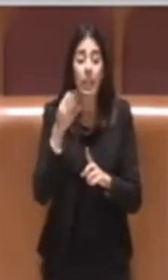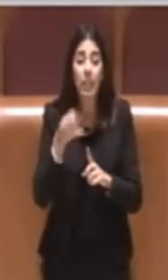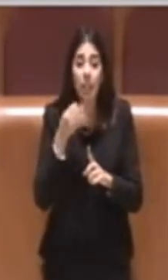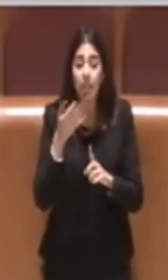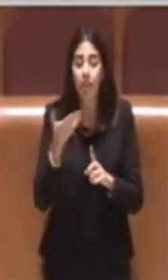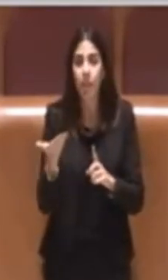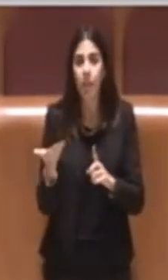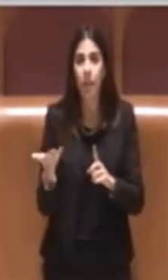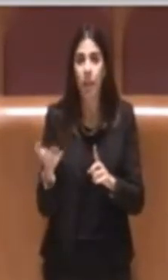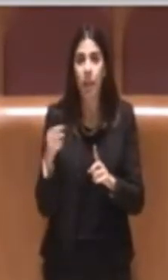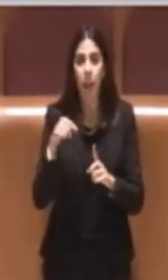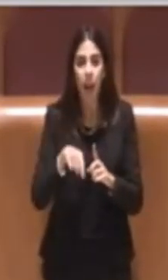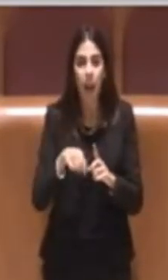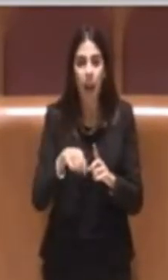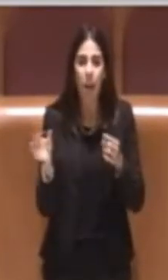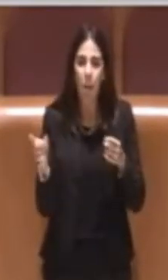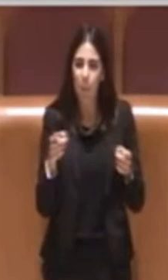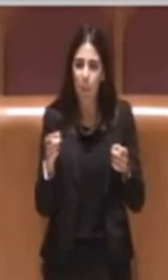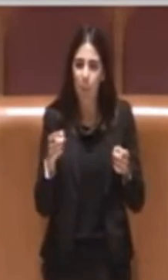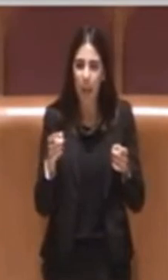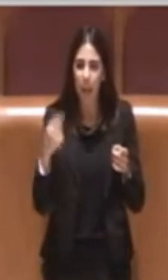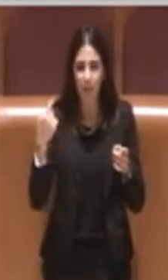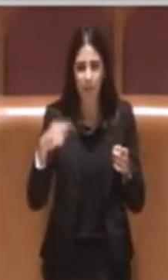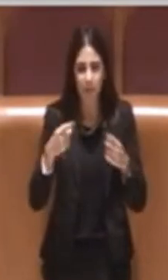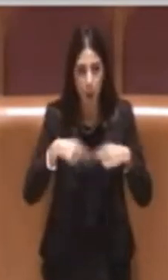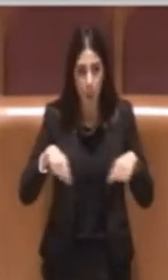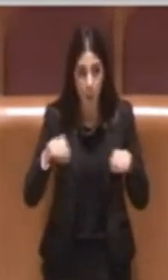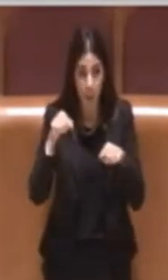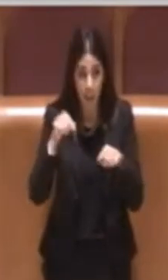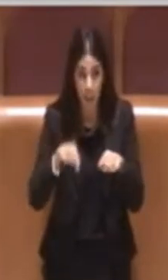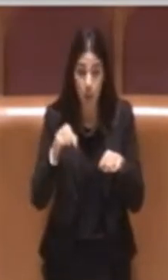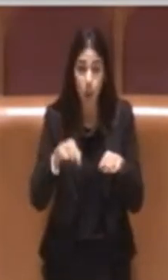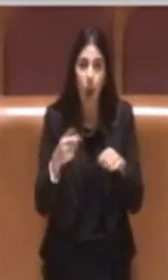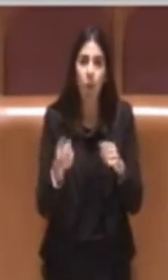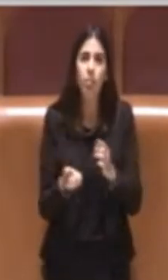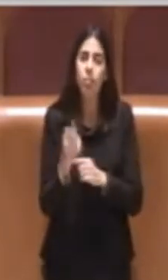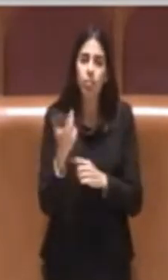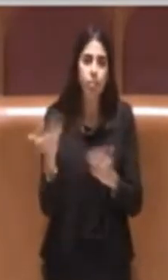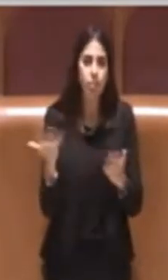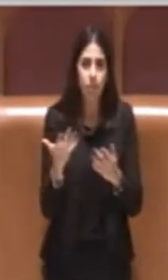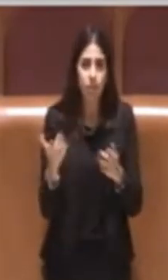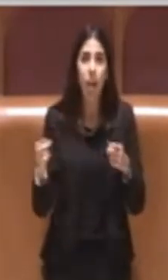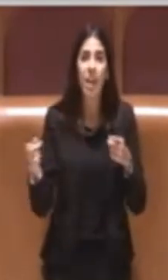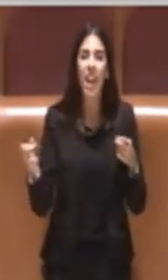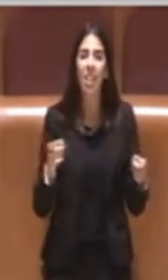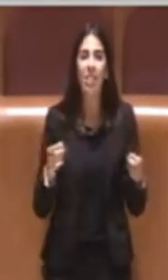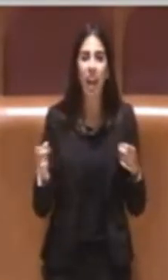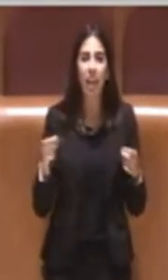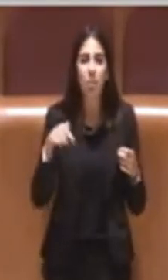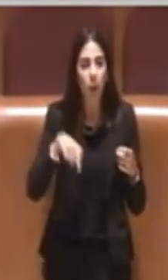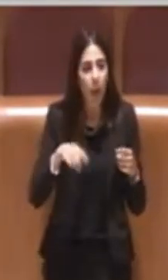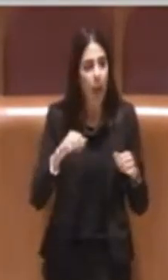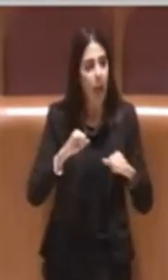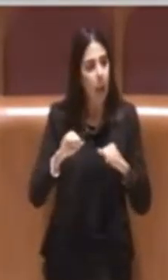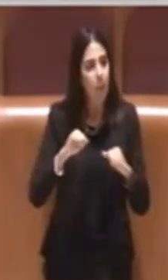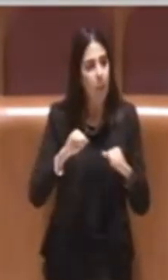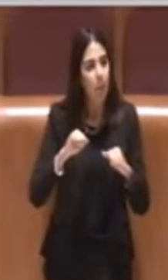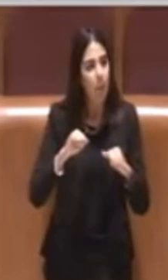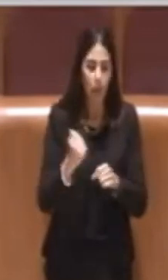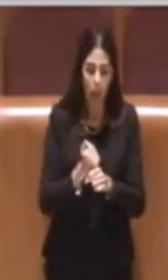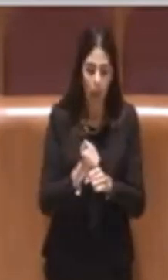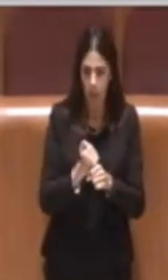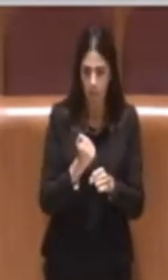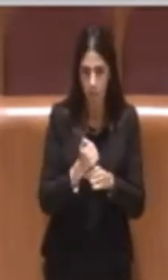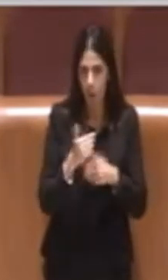appunto nel corso di quella Commissione è venuto fuori che nel frattempo, mentre l'amministrazione stava facendo i suoi passaggi,